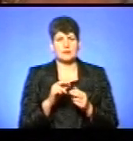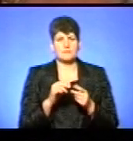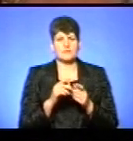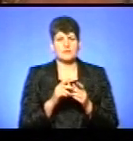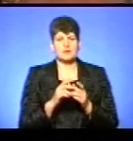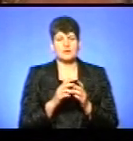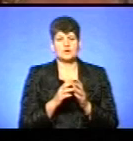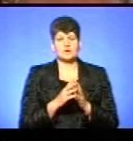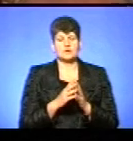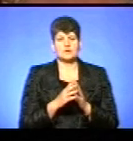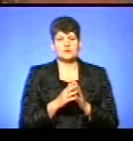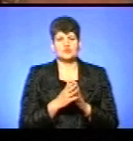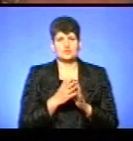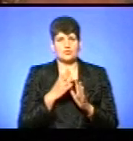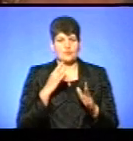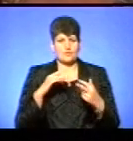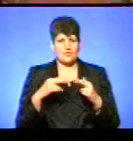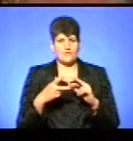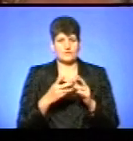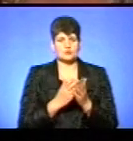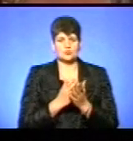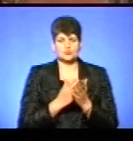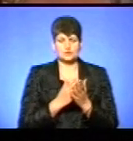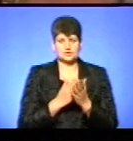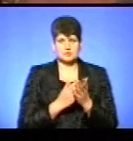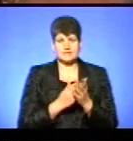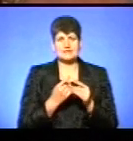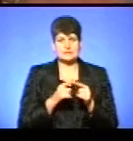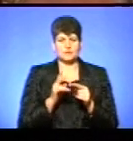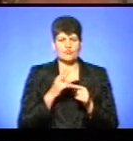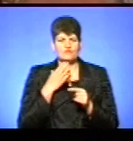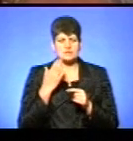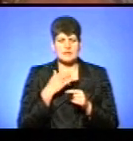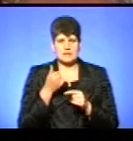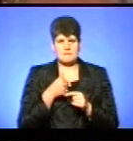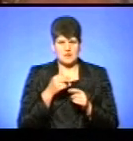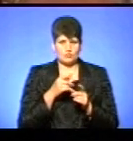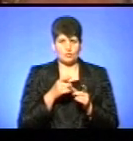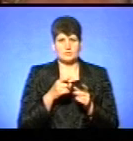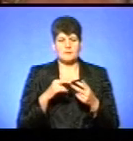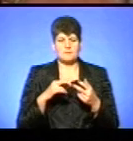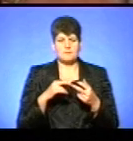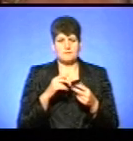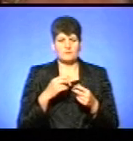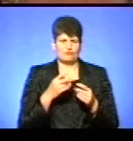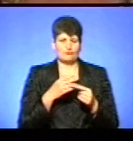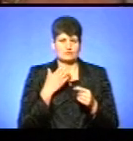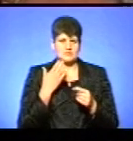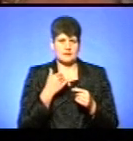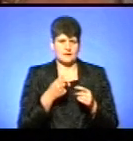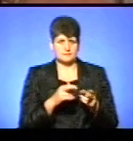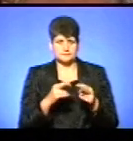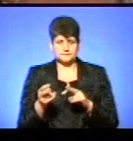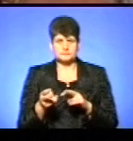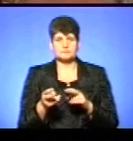служіння в одному храмі. В інших, це храм, якщо ми говоримо про ті, які перейшли в останній, період, а не в загальному, за всю історію, то,